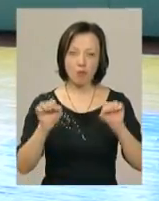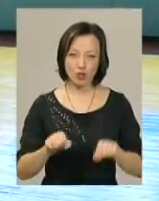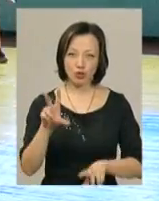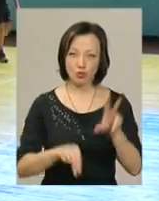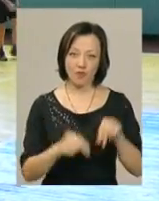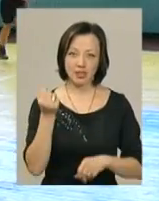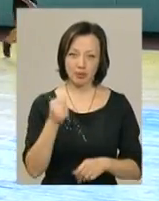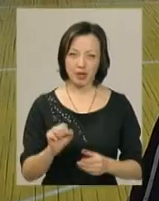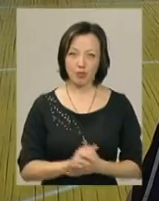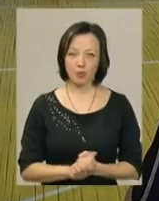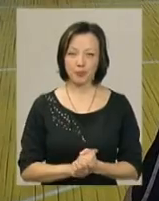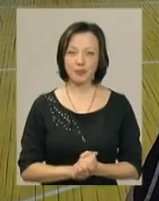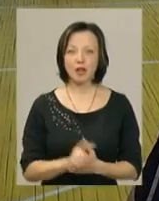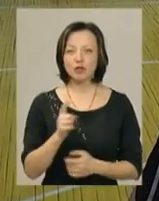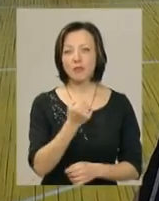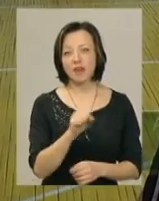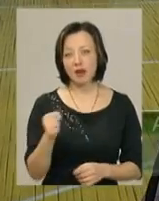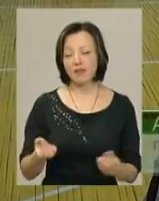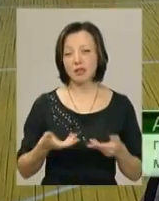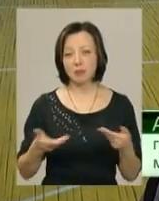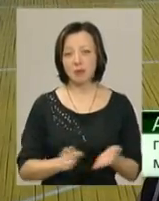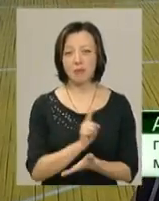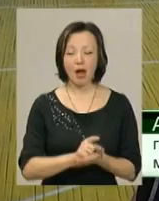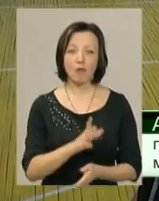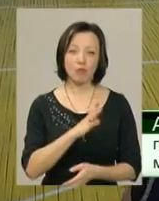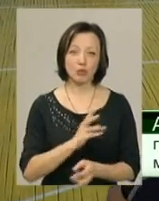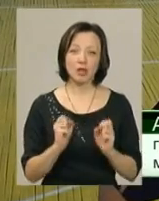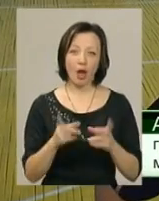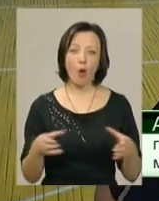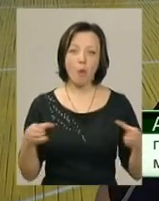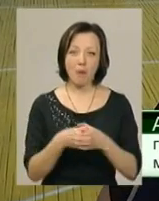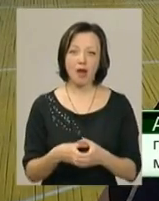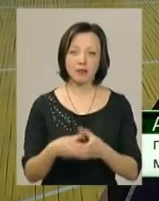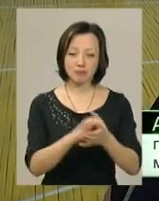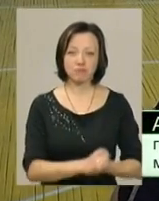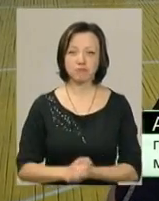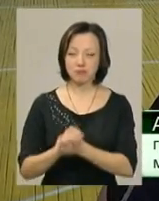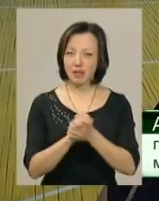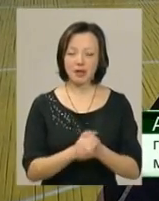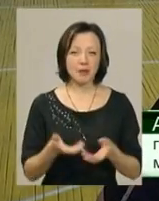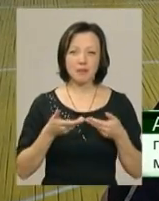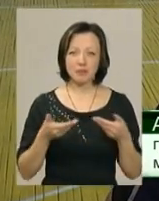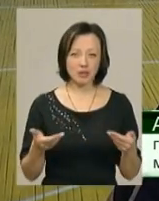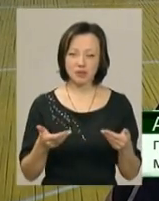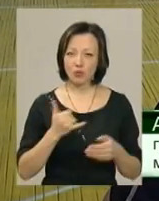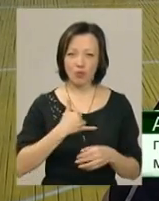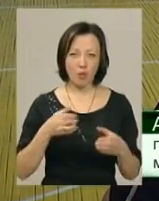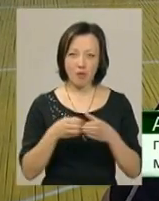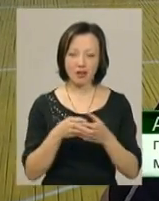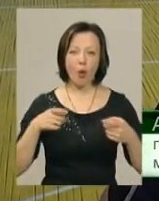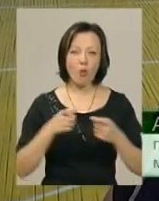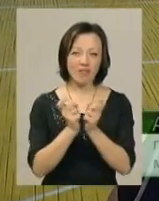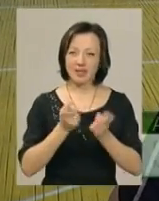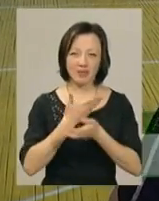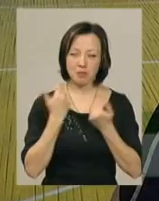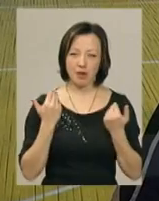розраховувати на перемогу. Щоб вигравати, ми маємо бути як команда, як справжня команда. У нас в команді конфліктів